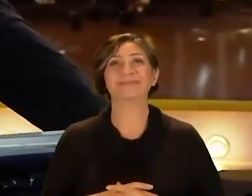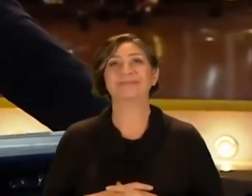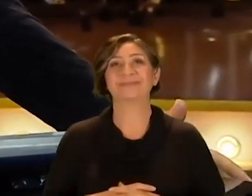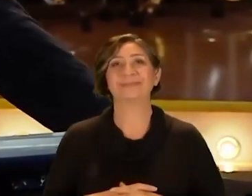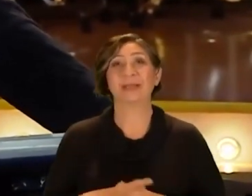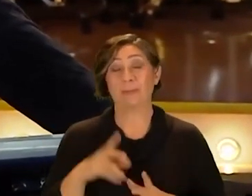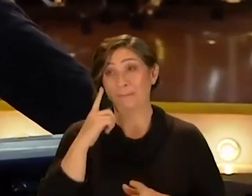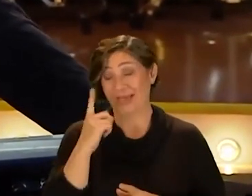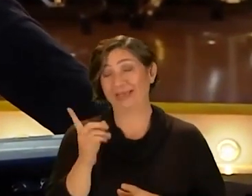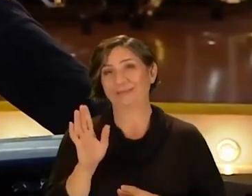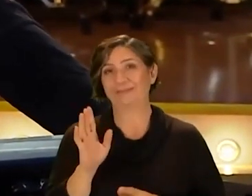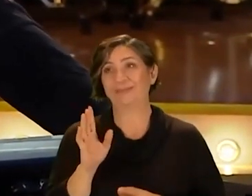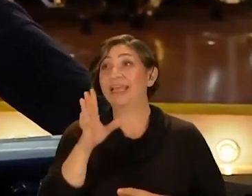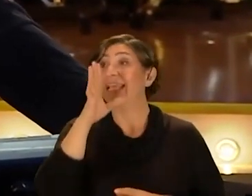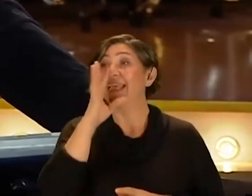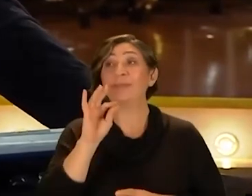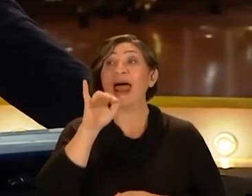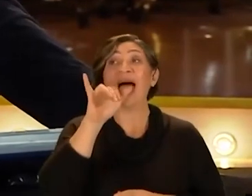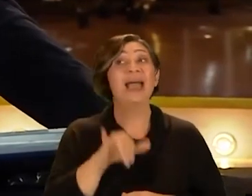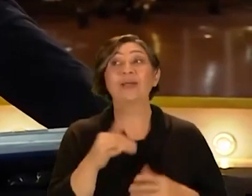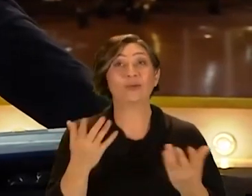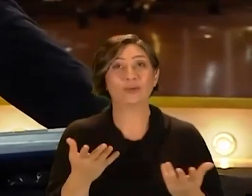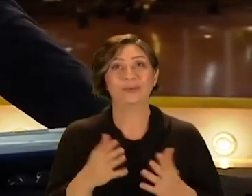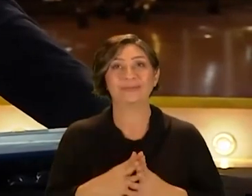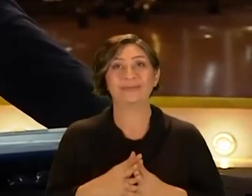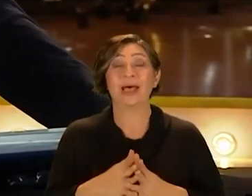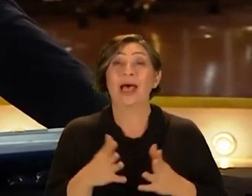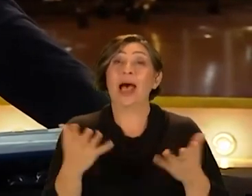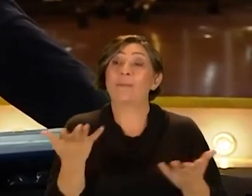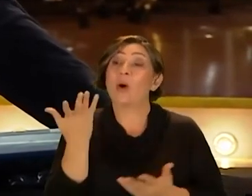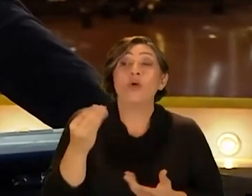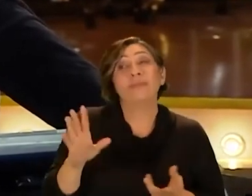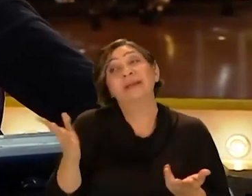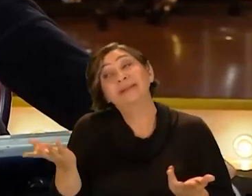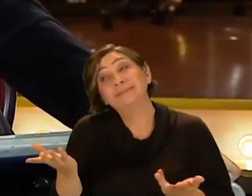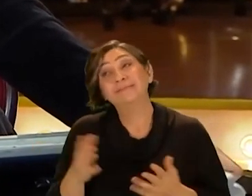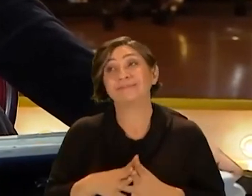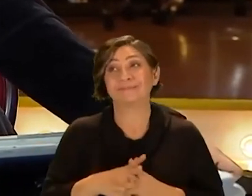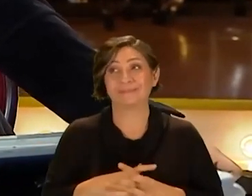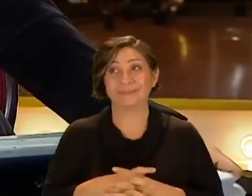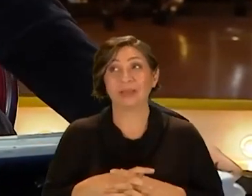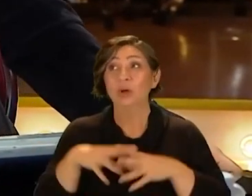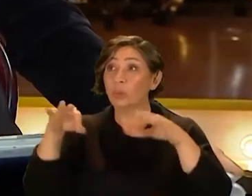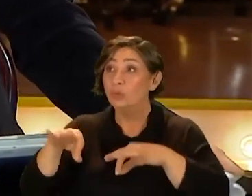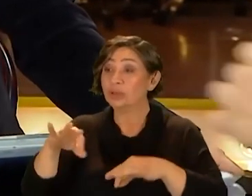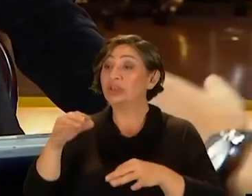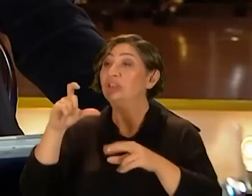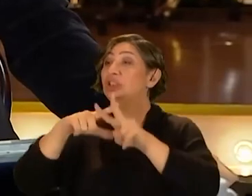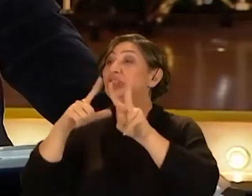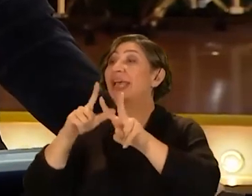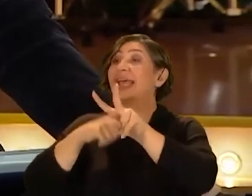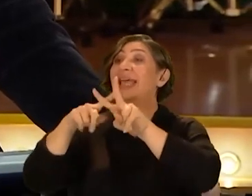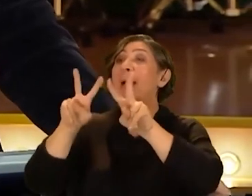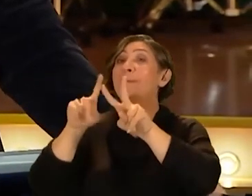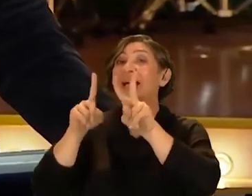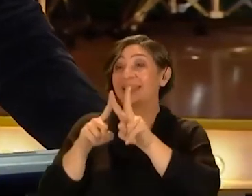Bak Kimler hak ediyordu Ama olmadı ondaki değil mi Bugün Can Yaman